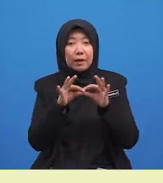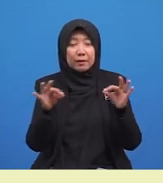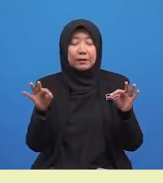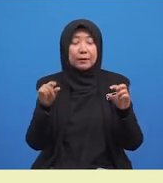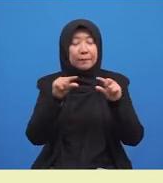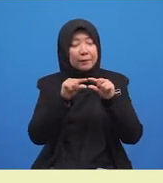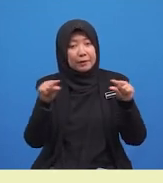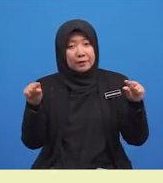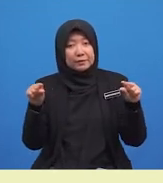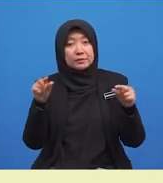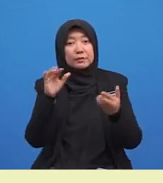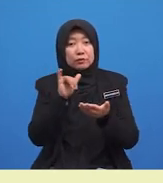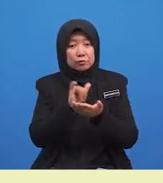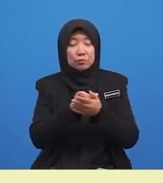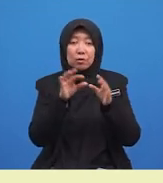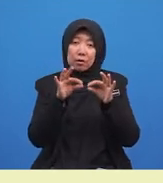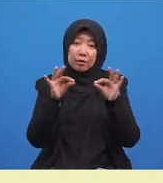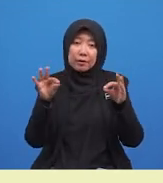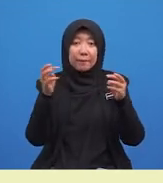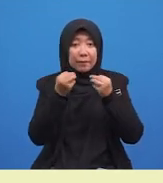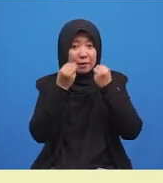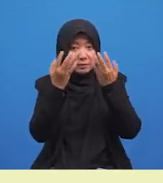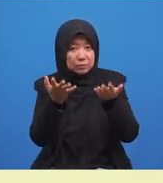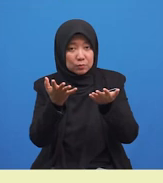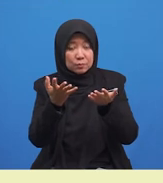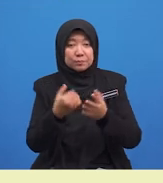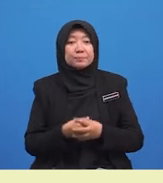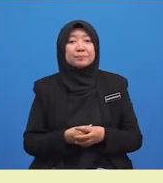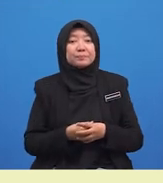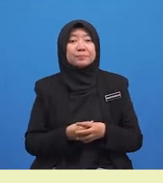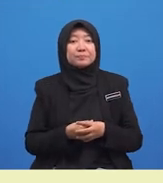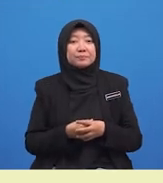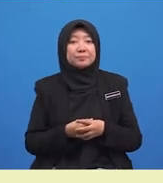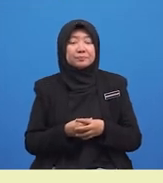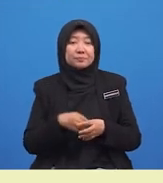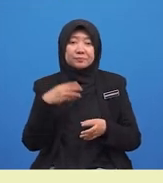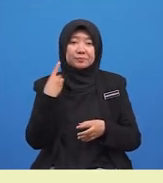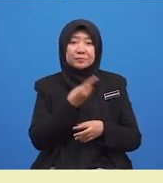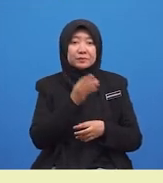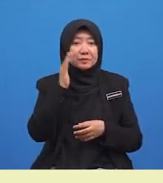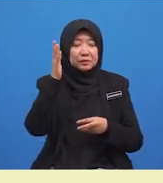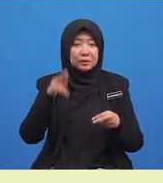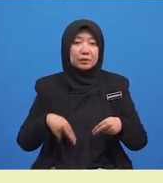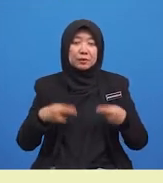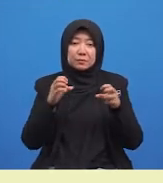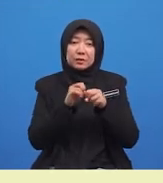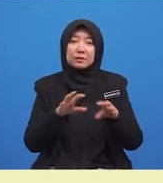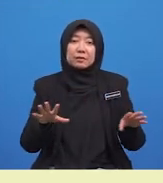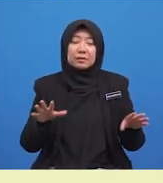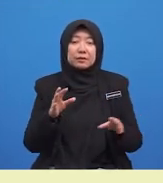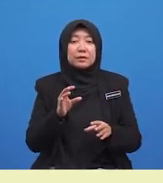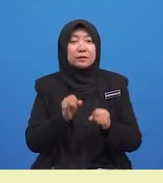ini ialah ayat majmuk. Kita akan hidup sejahtera jika kita baik hati dan